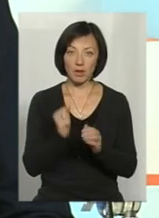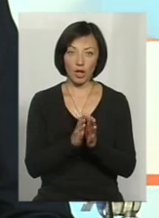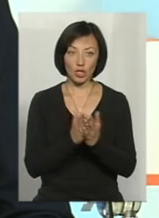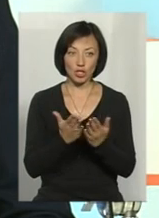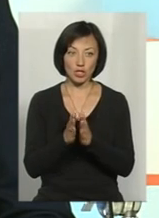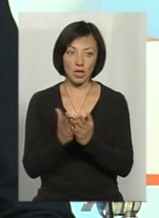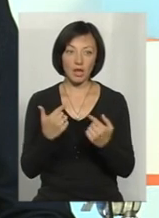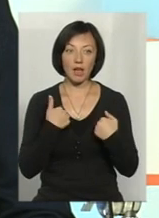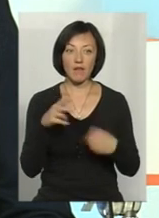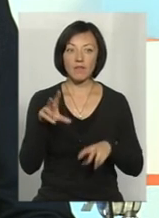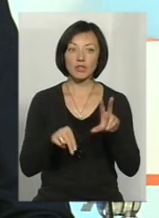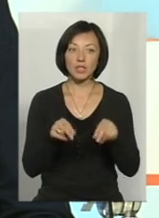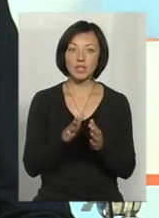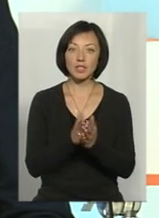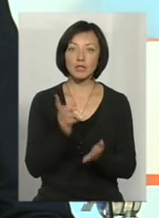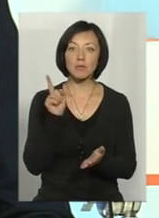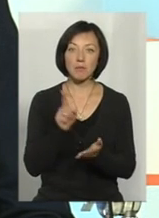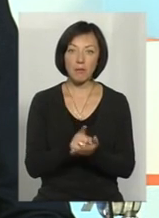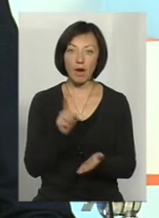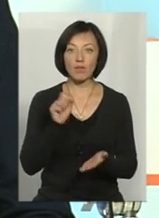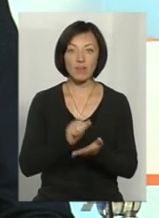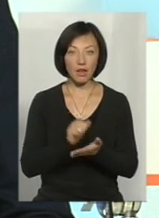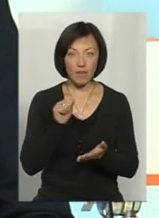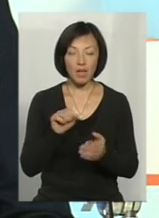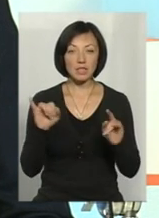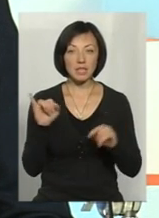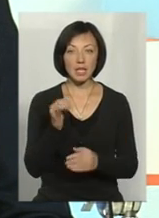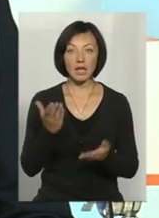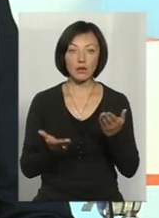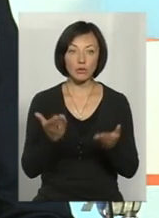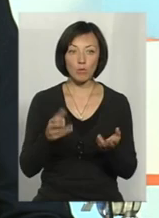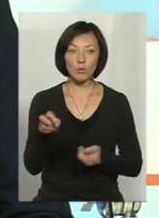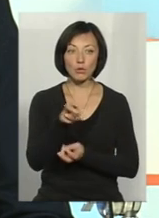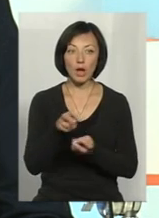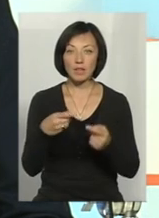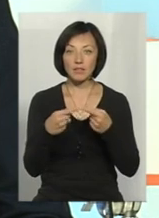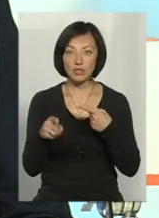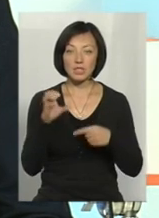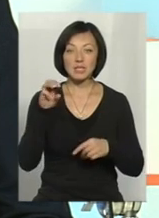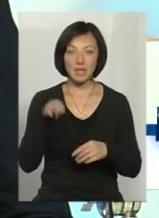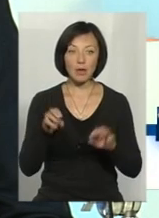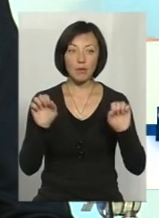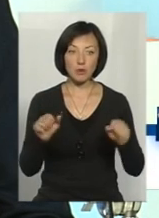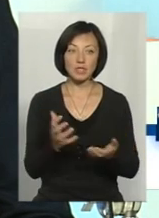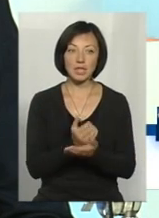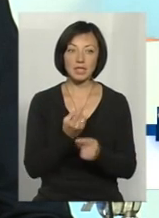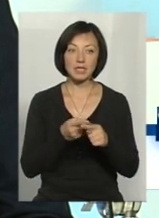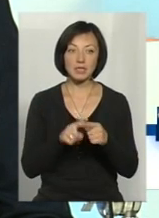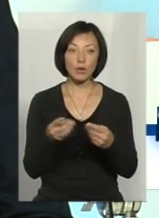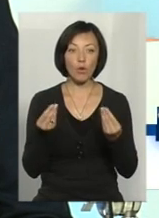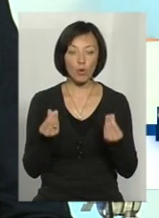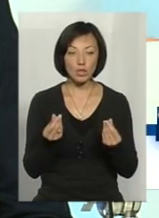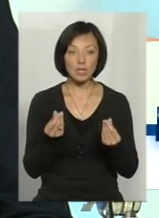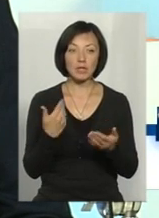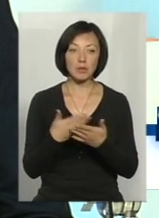Тому що, я вважаю, книжки мають видаватися, і якщо пошукати в інших статтях, то можна знайти ці кошти. І,